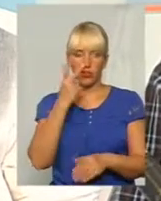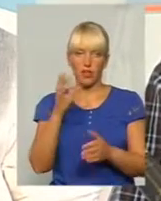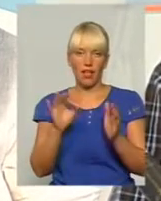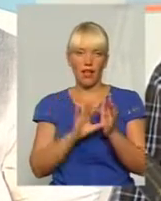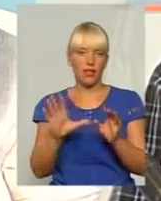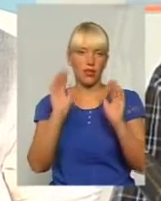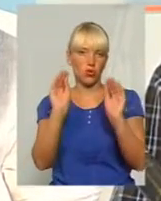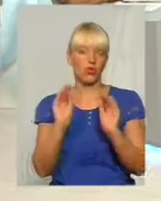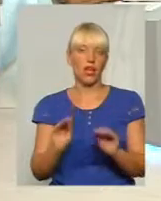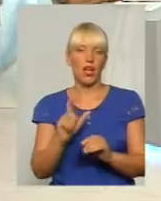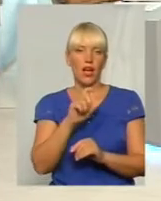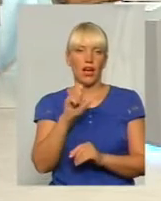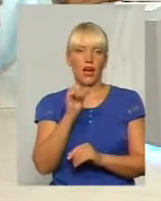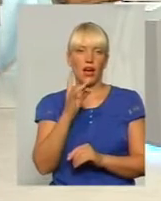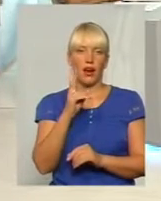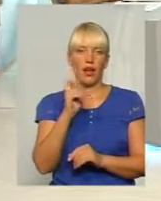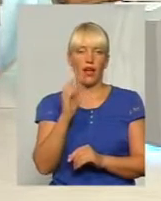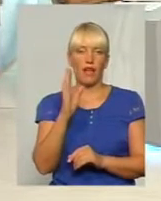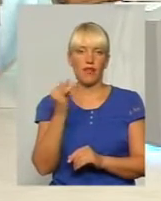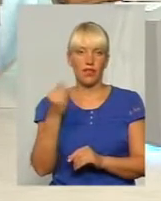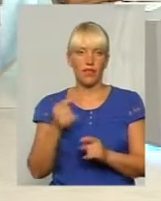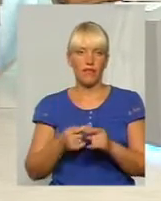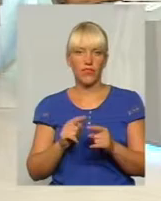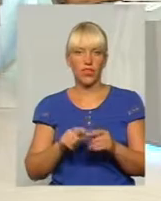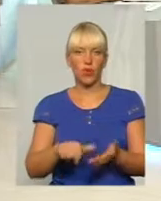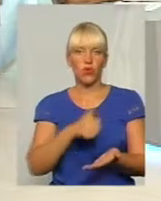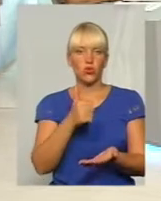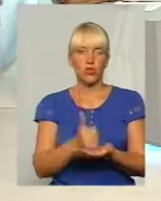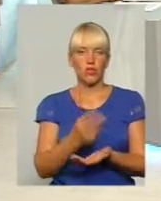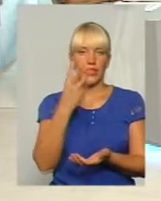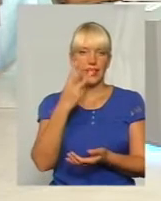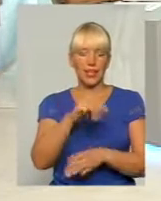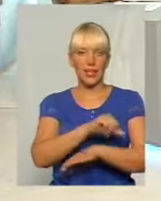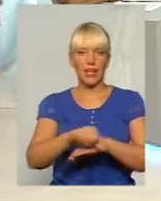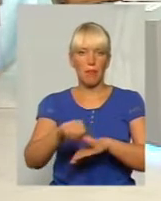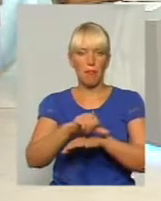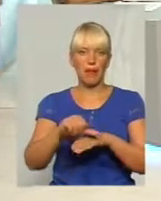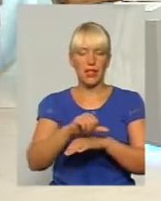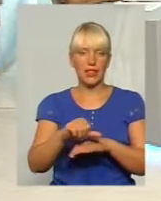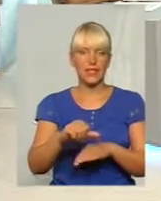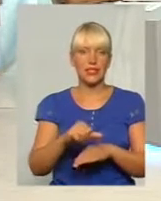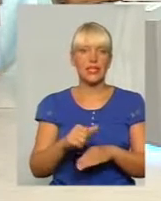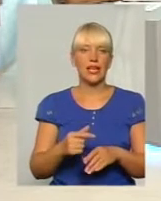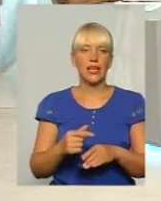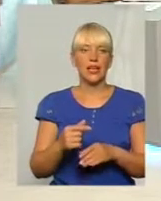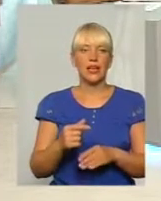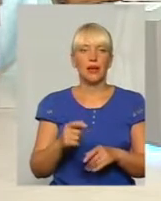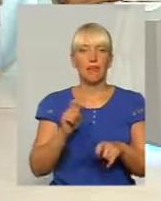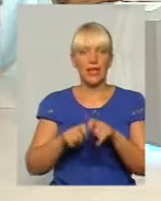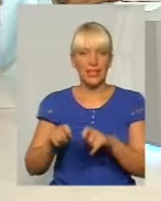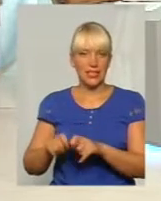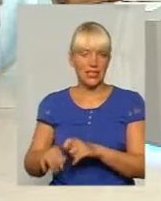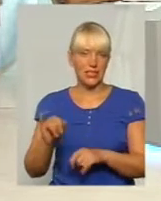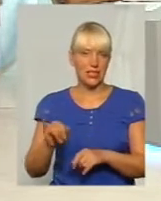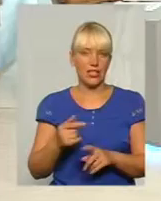Депутат Харкавий очолював тримитниці. Дуже небідна людина. Просто депутатом. Але просто ще раз кажу, що не тільки